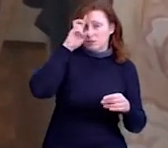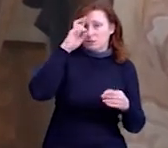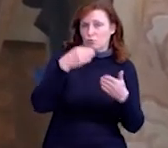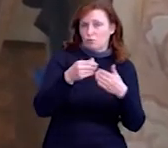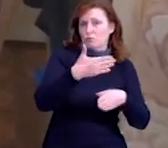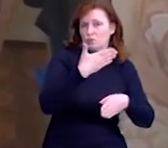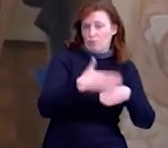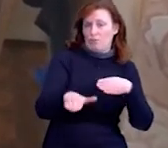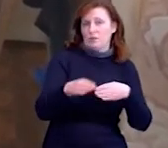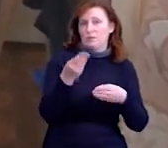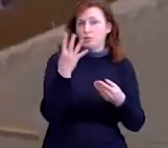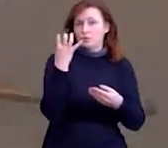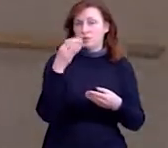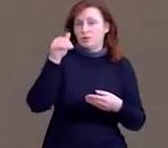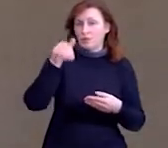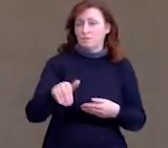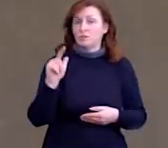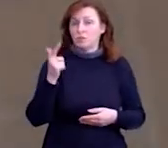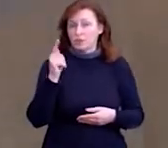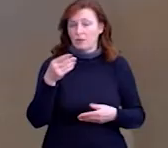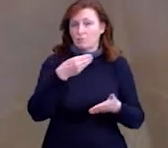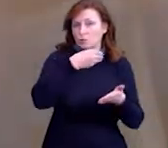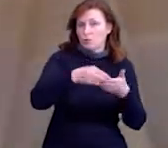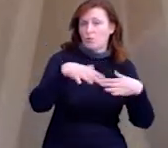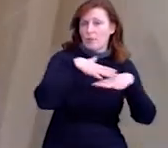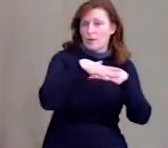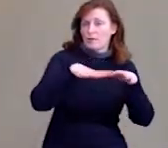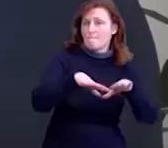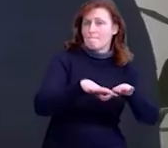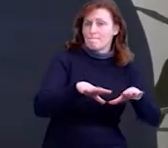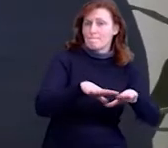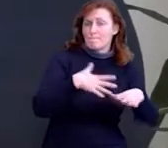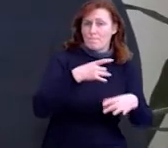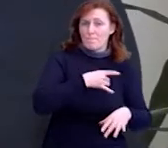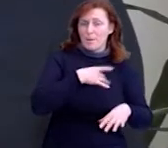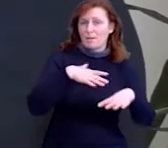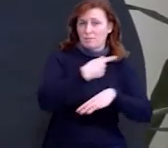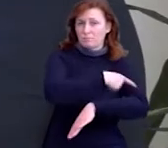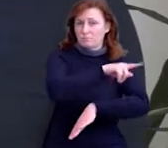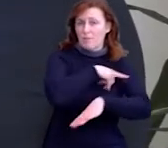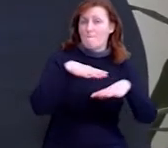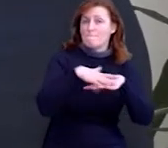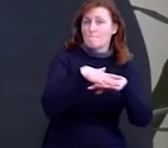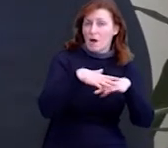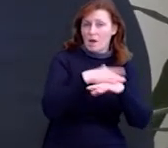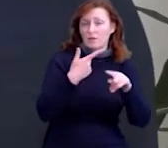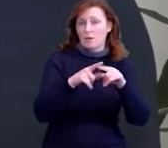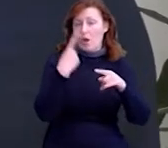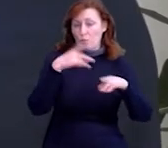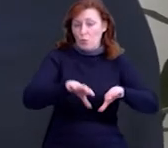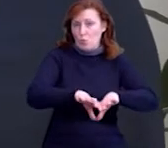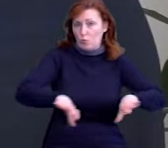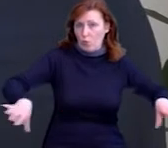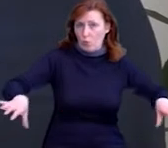виділили 400 тисяч гривень. Поки що витратили більше 100 тисяч. Ми закупили 6 рулонів тканини, вартість одного рулону